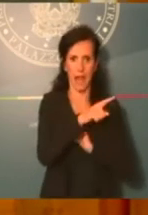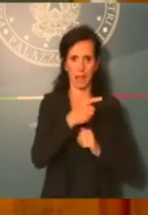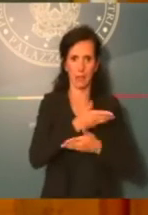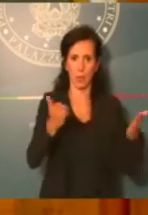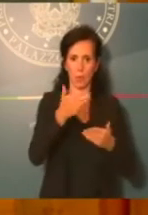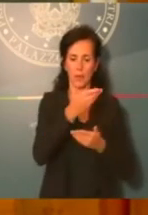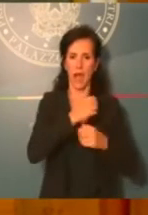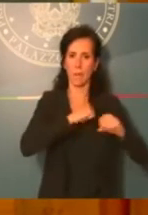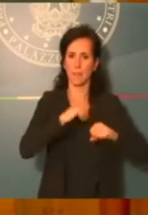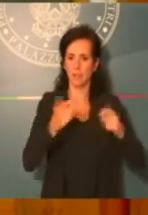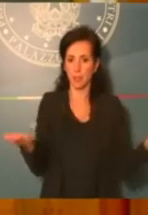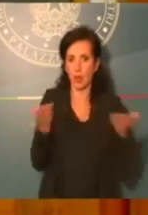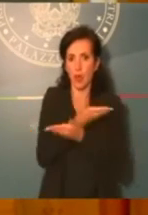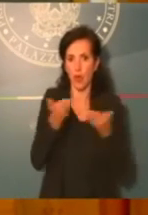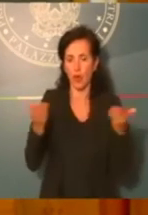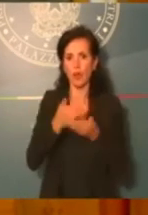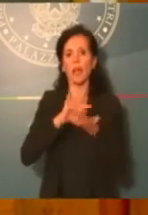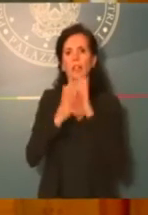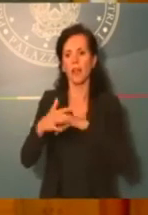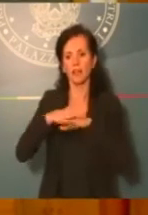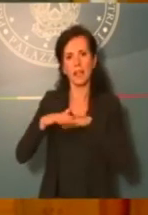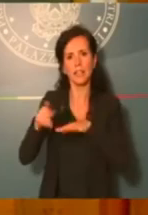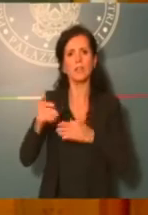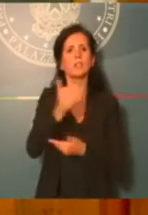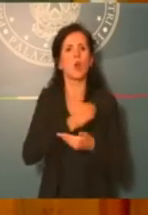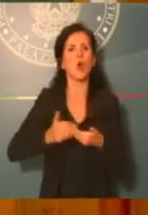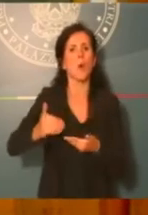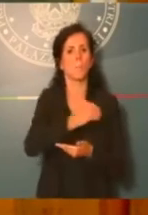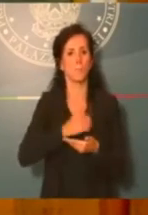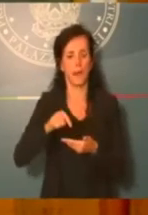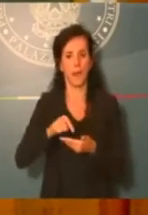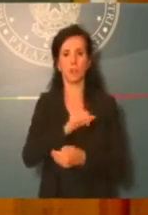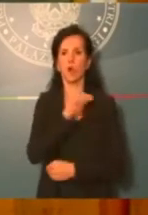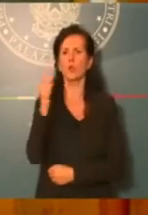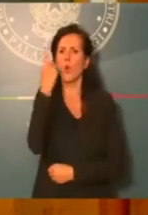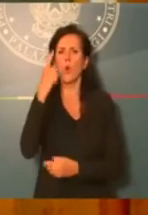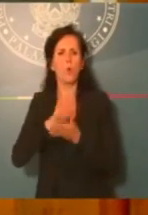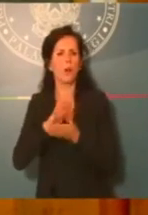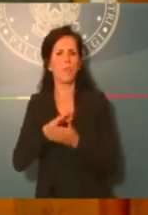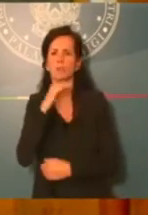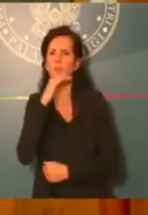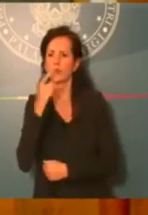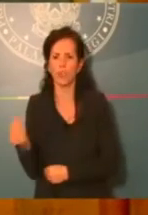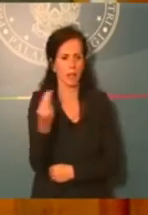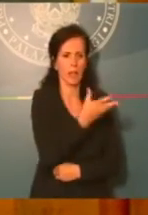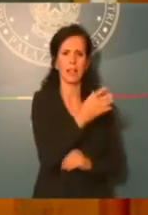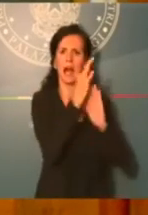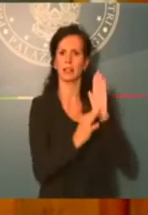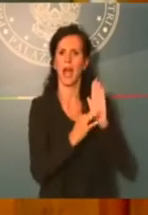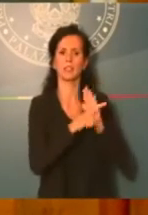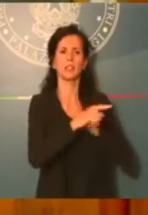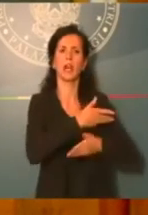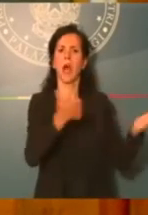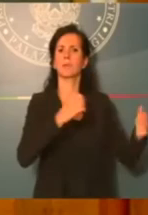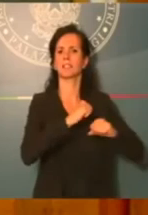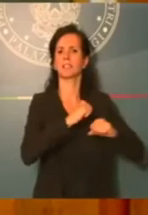maggior parte completi e dovrà rilasciare solo una volta i dati alla pubblica amministrazione. Sempre per rendere la